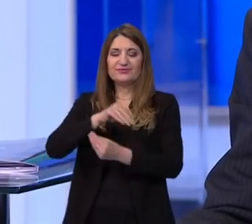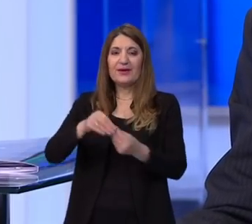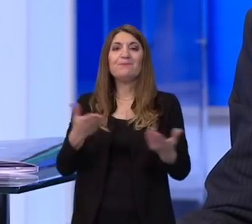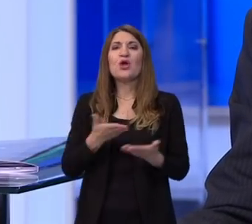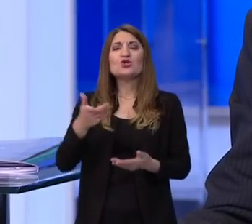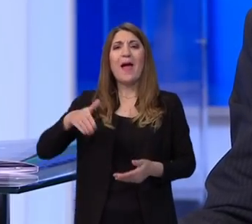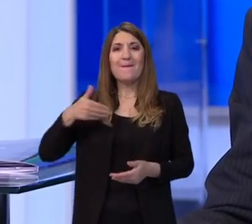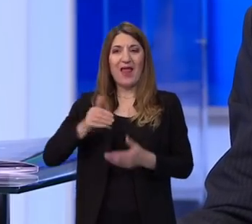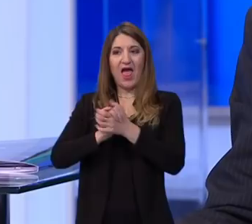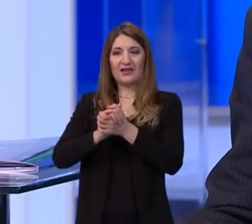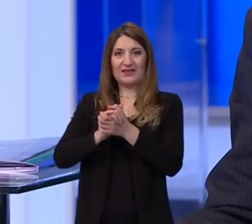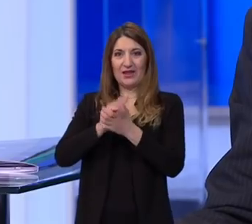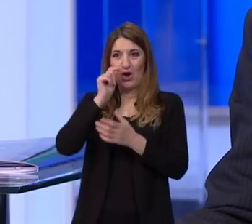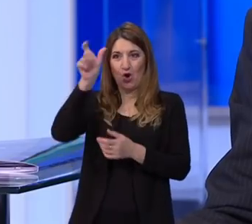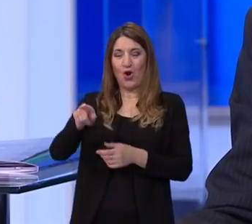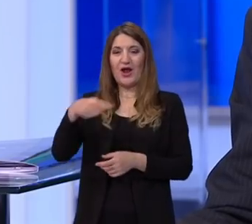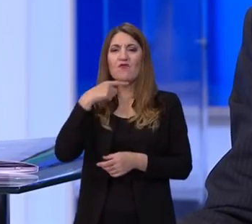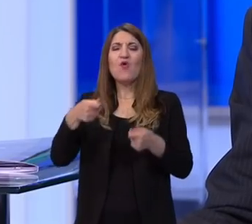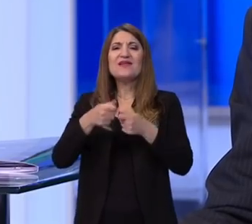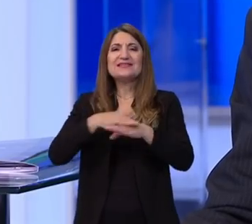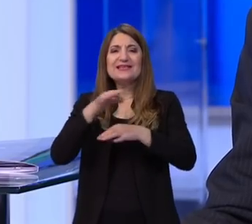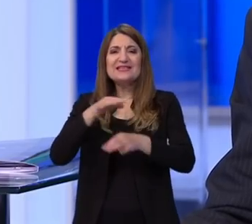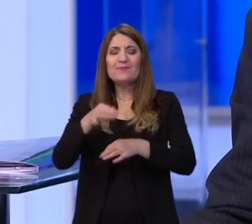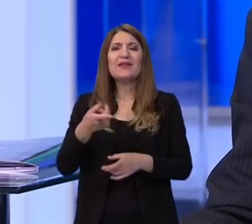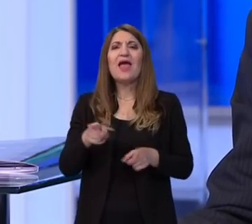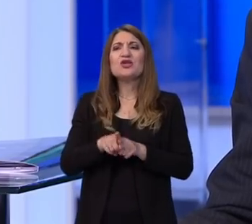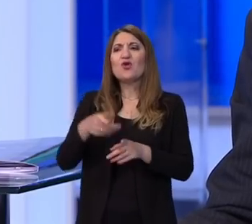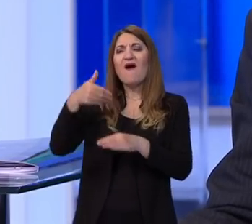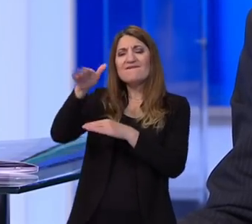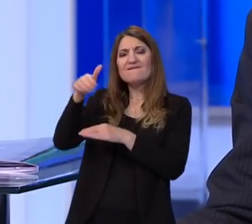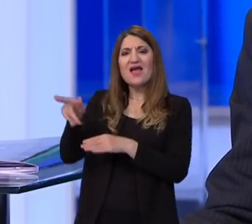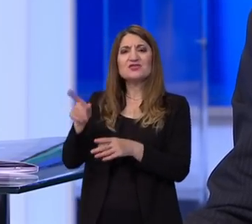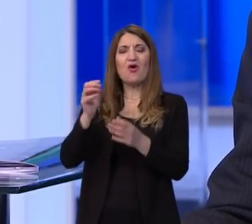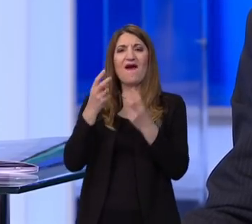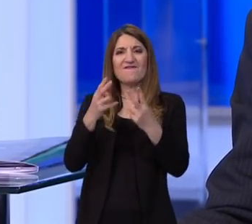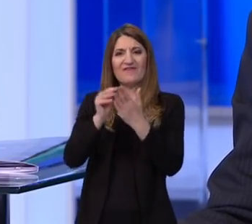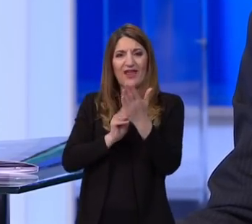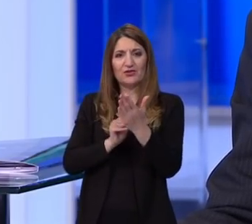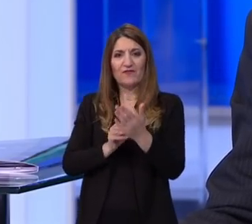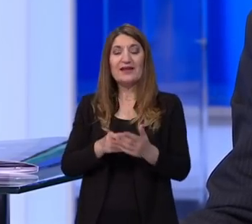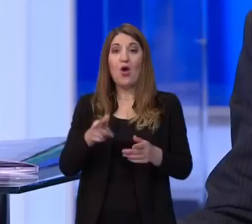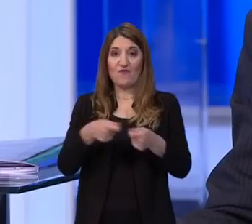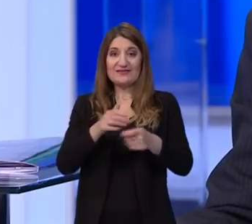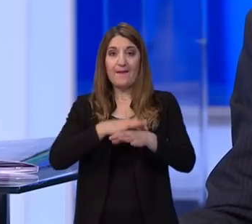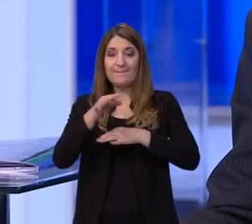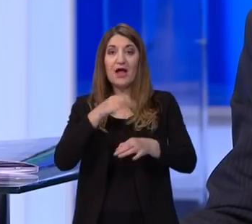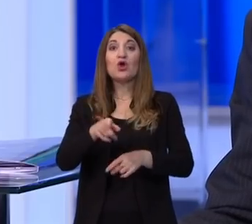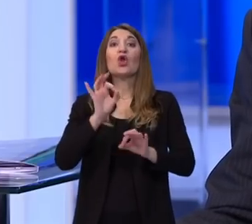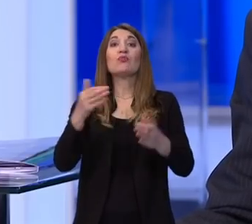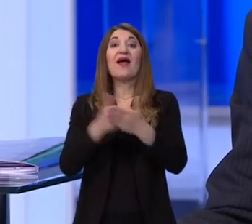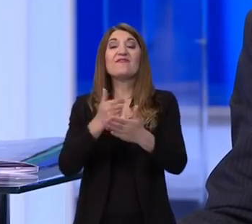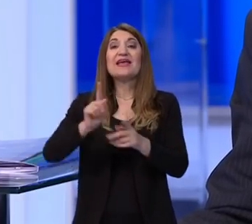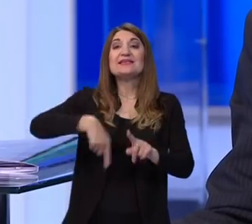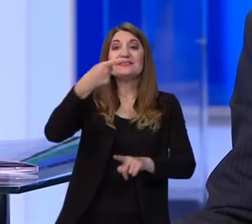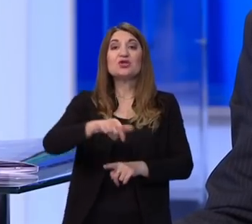je mladi kolega rekao što se tiče ispita, odnosno vrednovanja vanjskog i osim državne mature, evo imam dobru vijest, dakle, da sljedeće